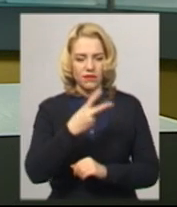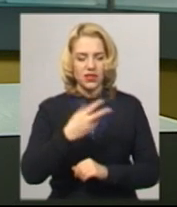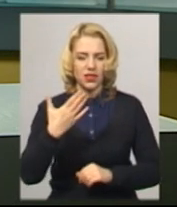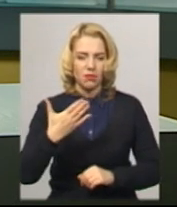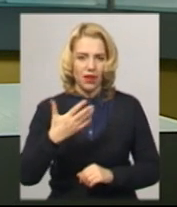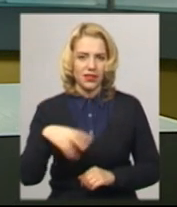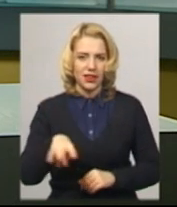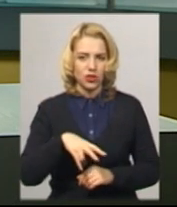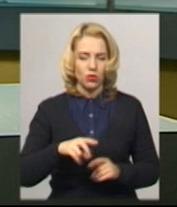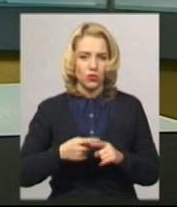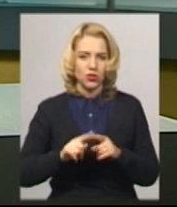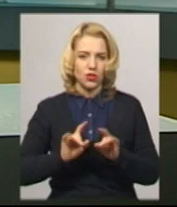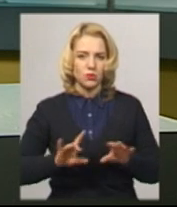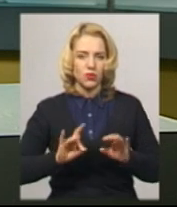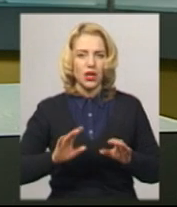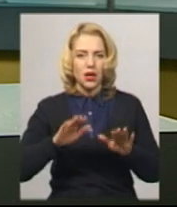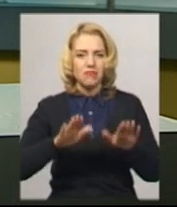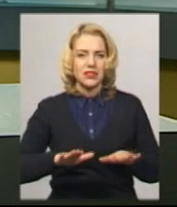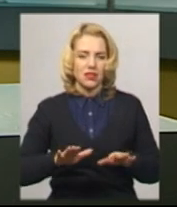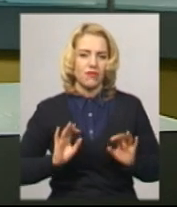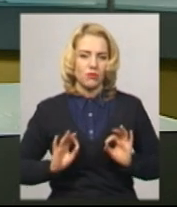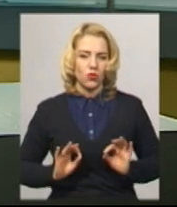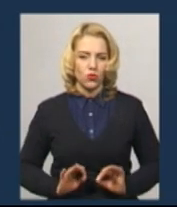керівник Старокостянтинівської місцевої прокуратури.